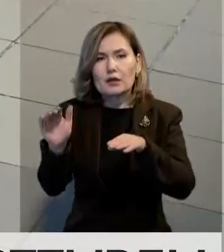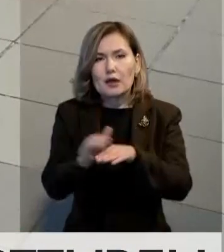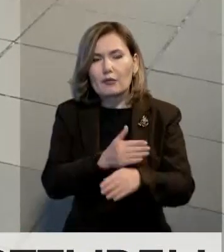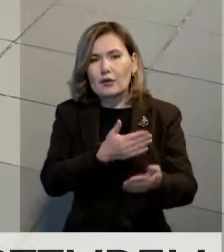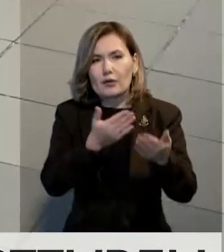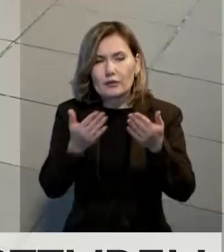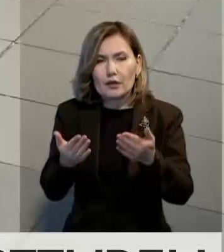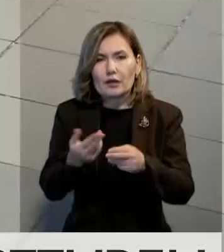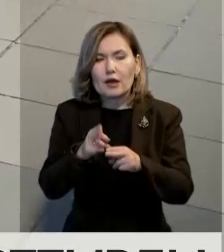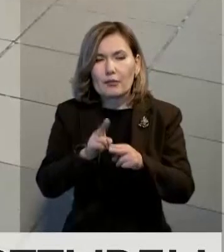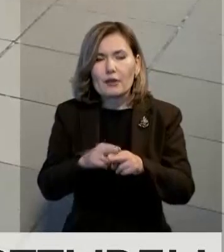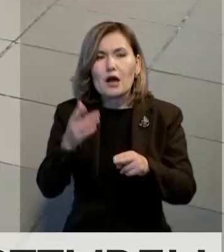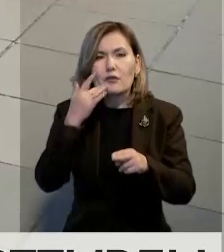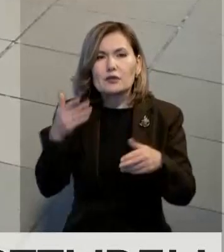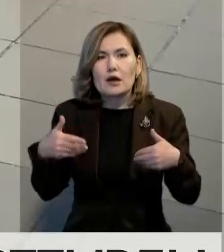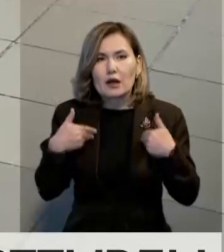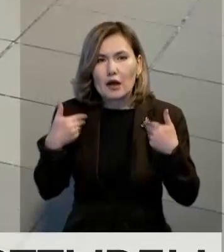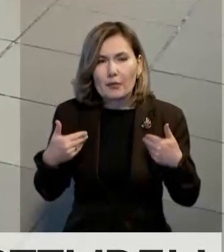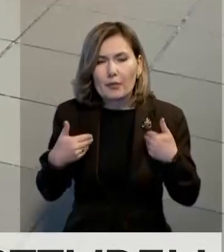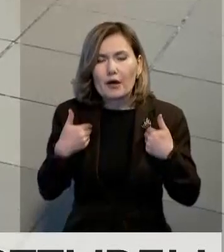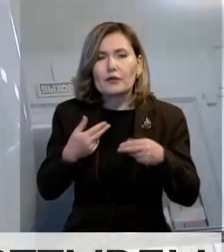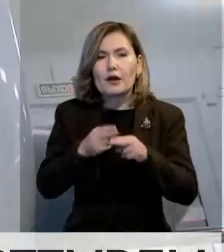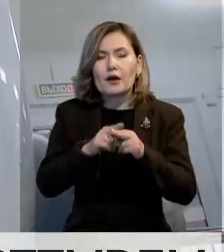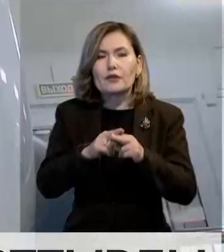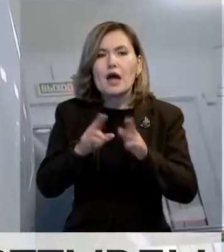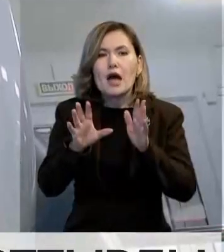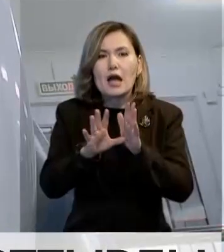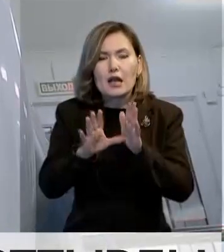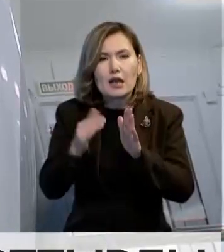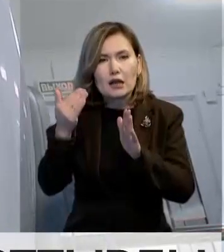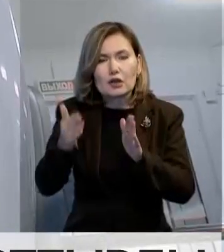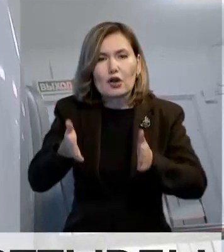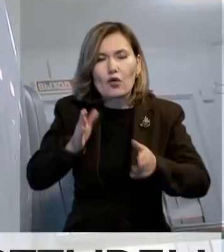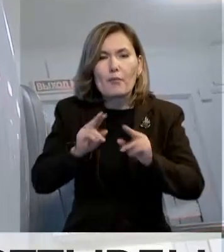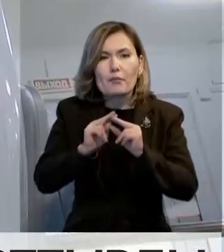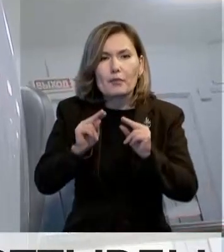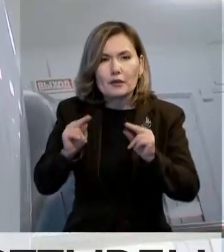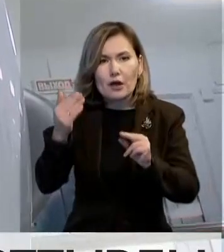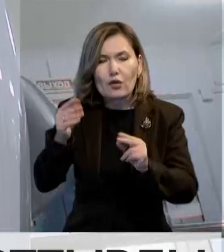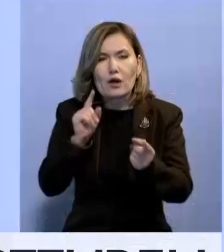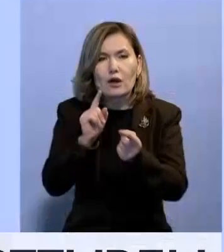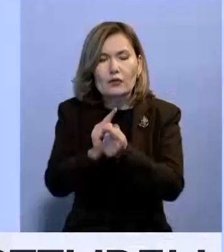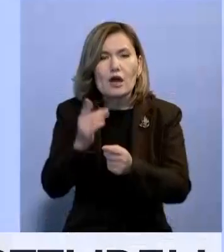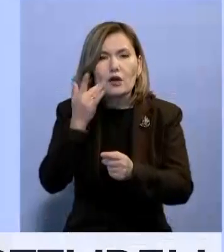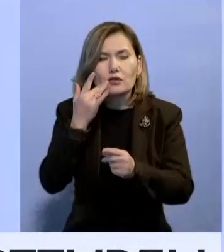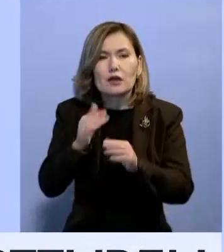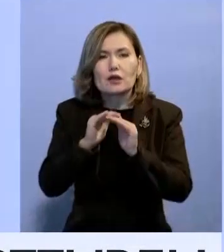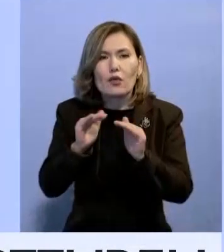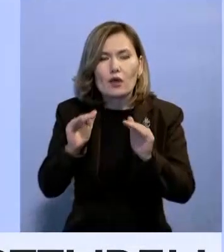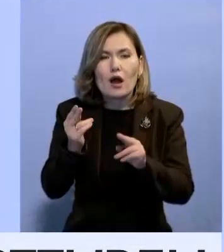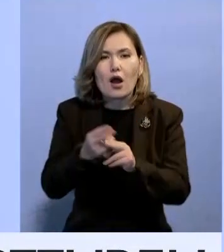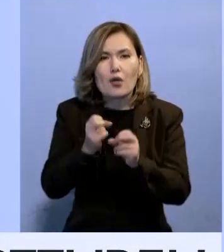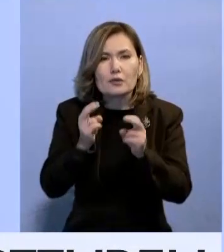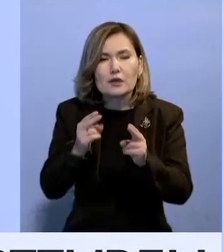Сәлем беріп қарсалатын электронды педагог әр қарайды білім яасымен өзі таңыздырып шығады. Оқушылар қалыпсіздігін қамтамасы едетін бірегей